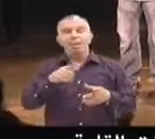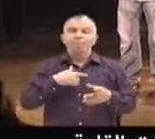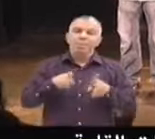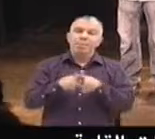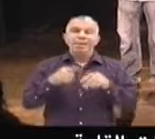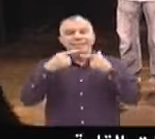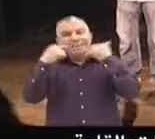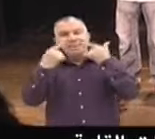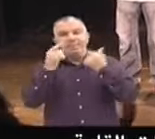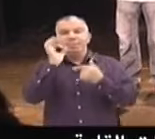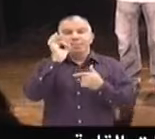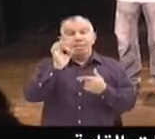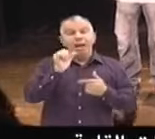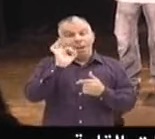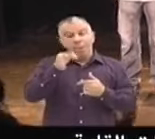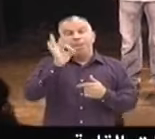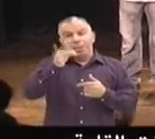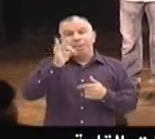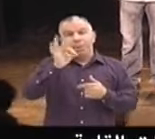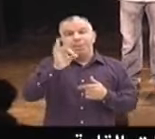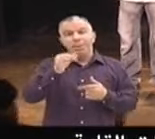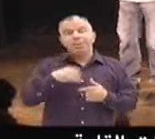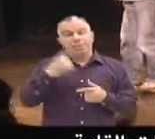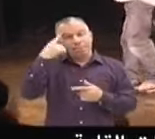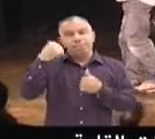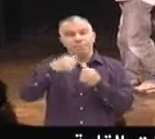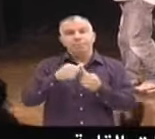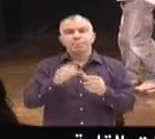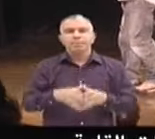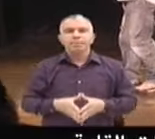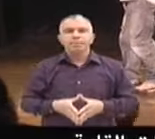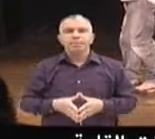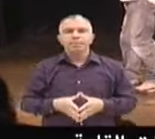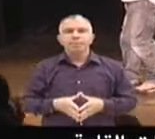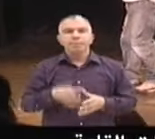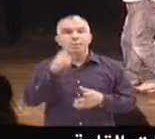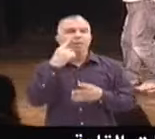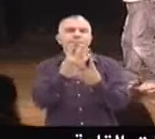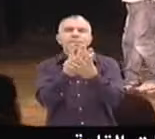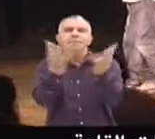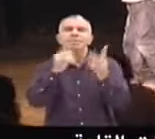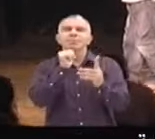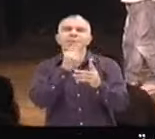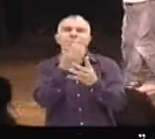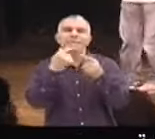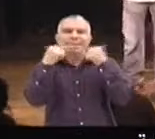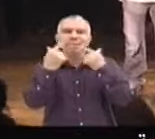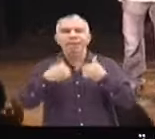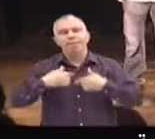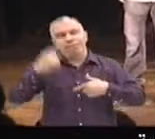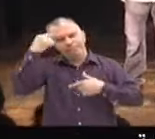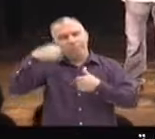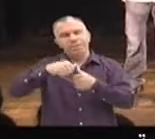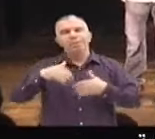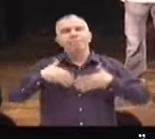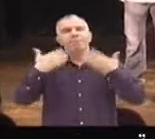Ce qui me fait, mais vraiment, vraiment, vraiment, vraiment, vraiment, plus que plaisir, c'est entendre une salle rire. Et on les entend, et